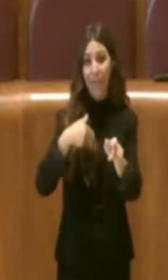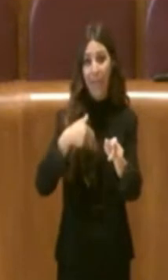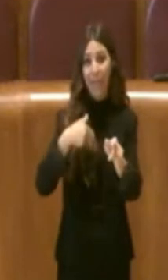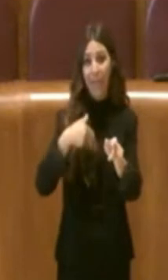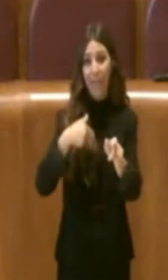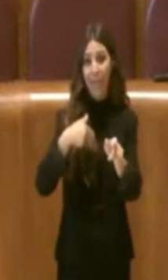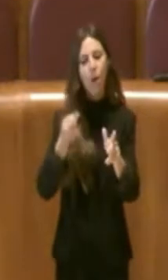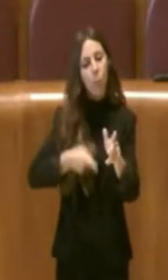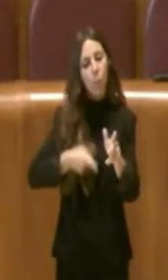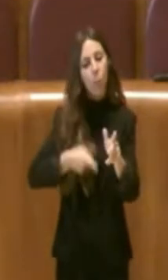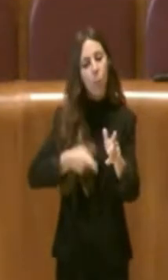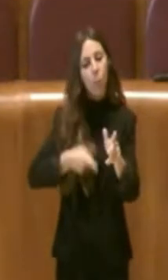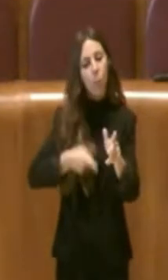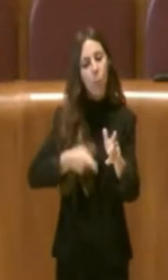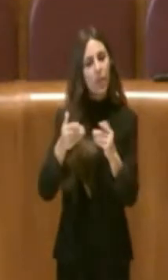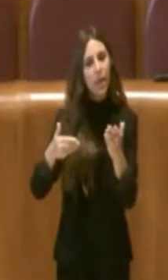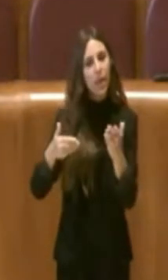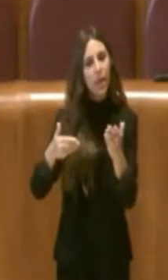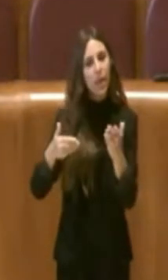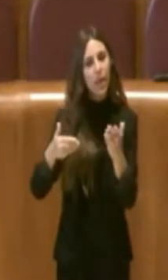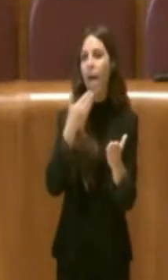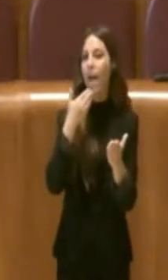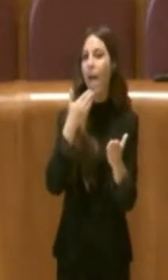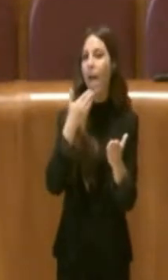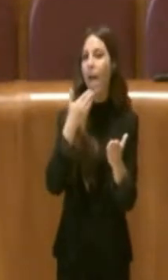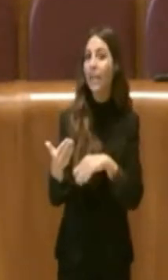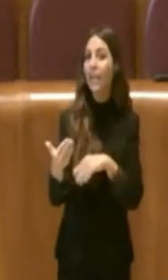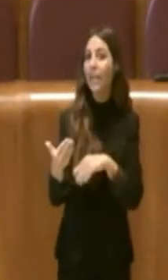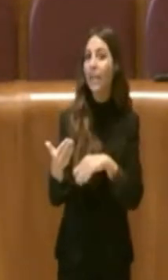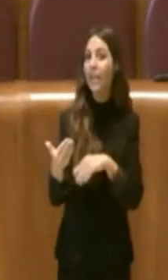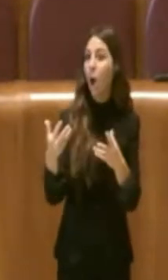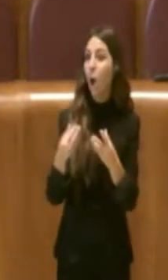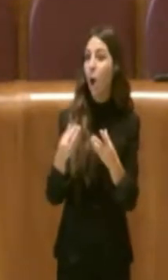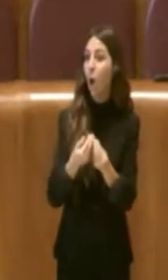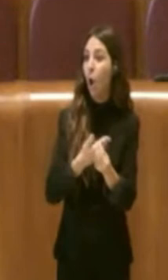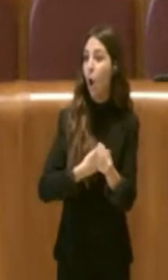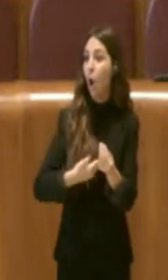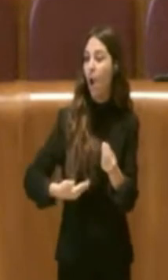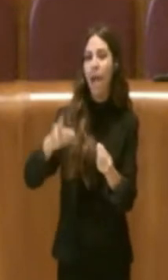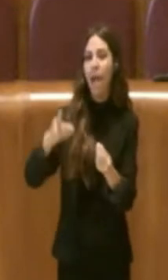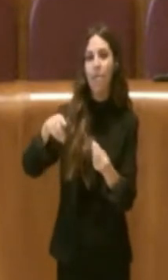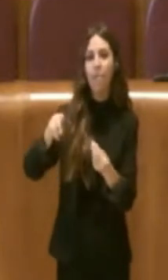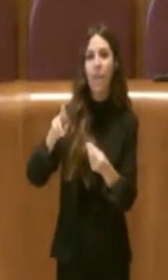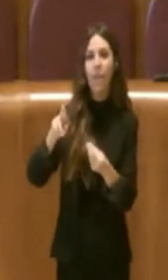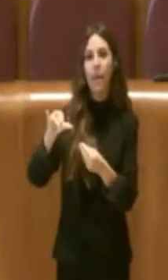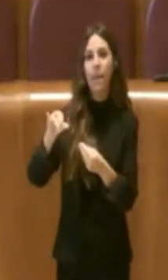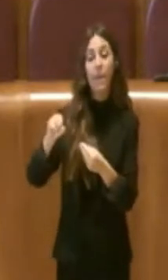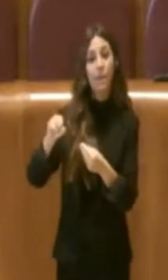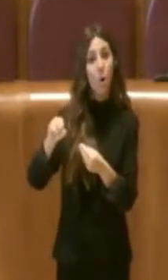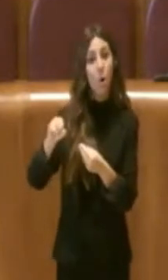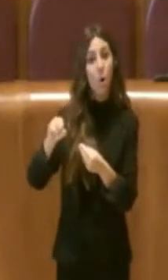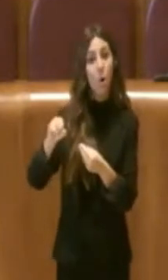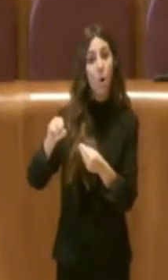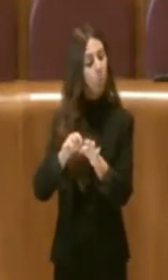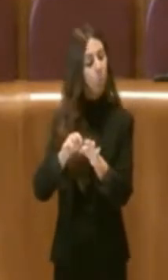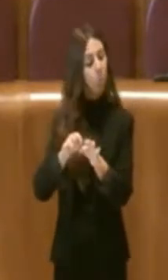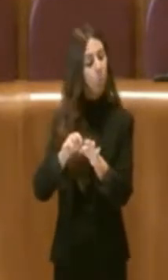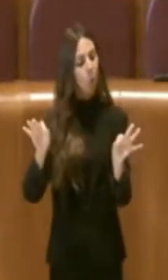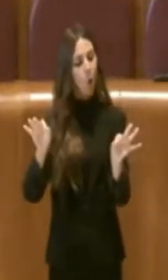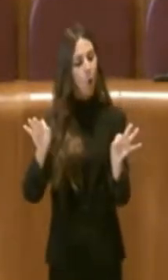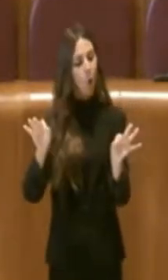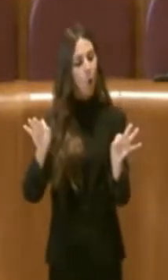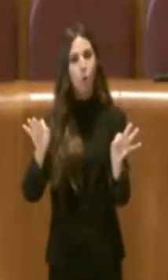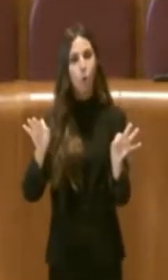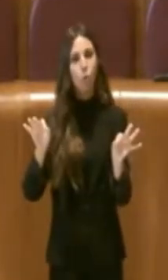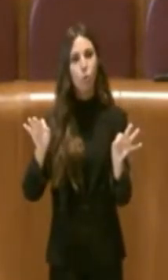mozione. Ringrazio il collega e il consigliere Di Primo di averla prontamente portata richiesta